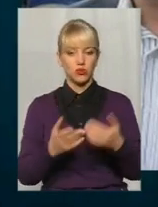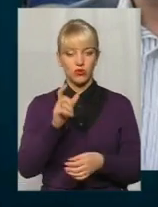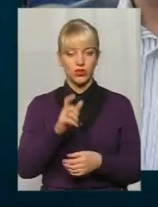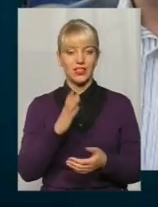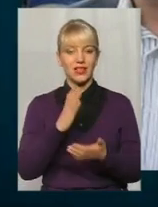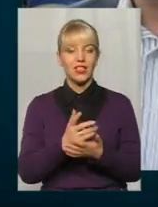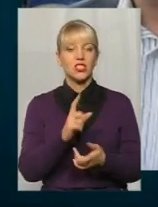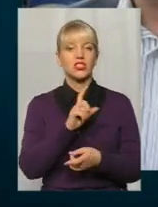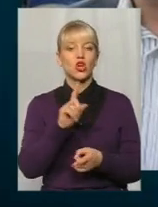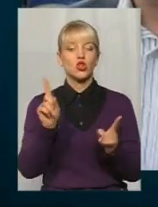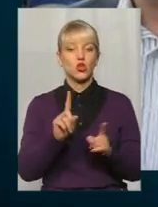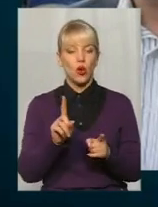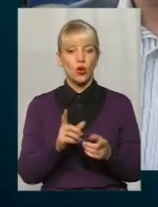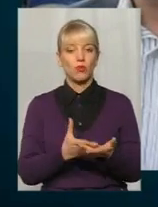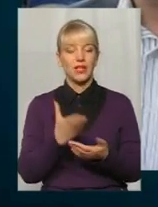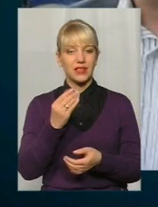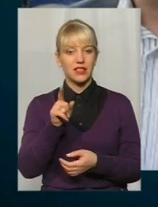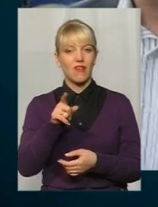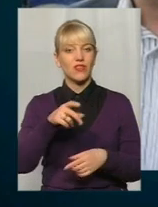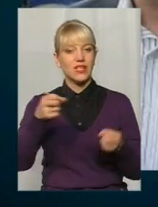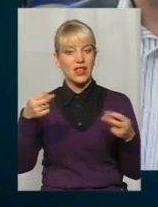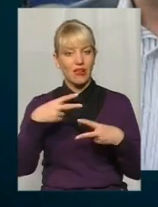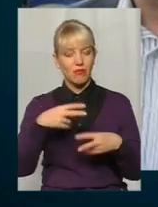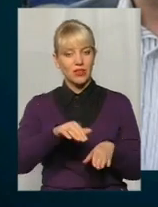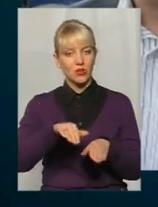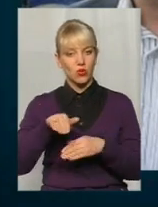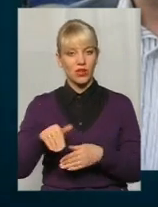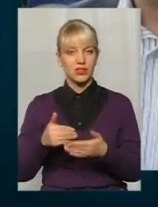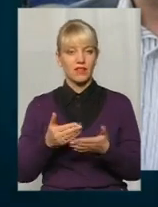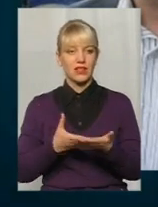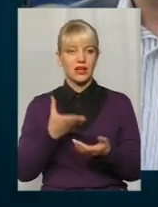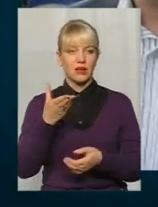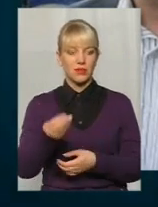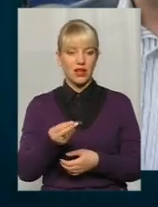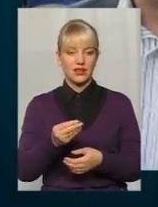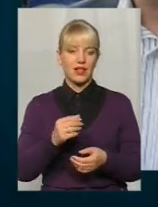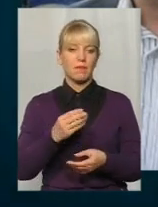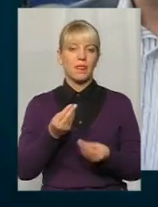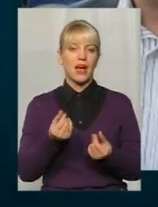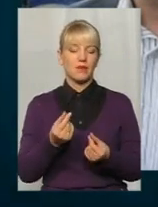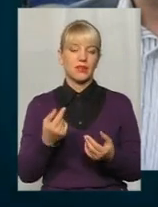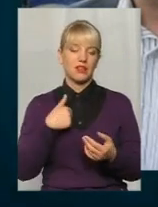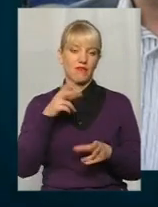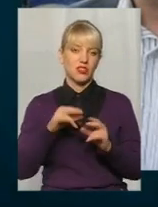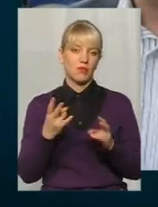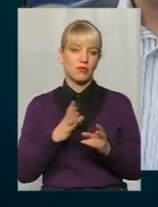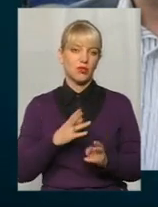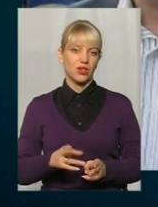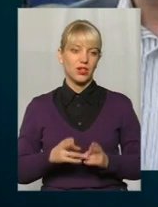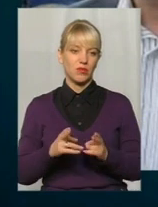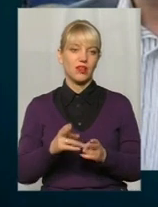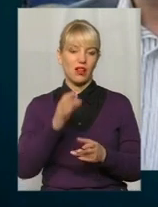чого сплачувати, а вона намисно ухиляється від сплати аліменти, ну я вважаю, за це має бути навіть кримінальне відповідальність.